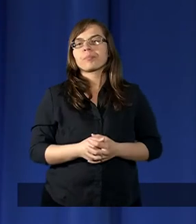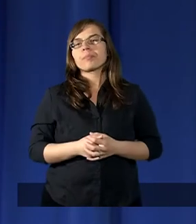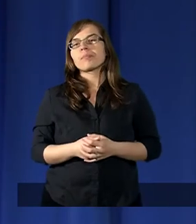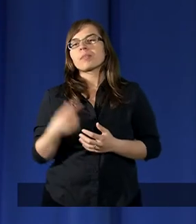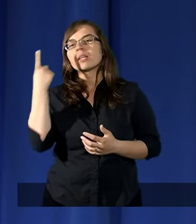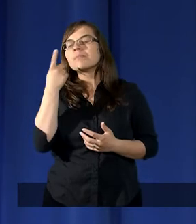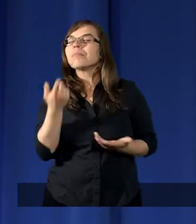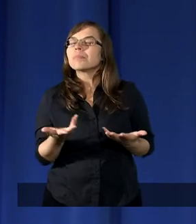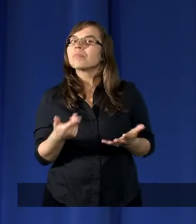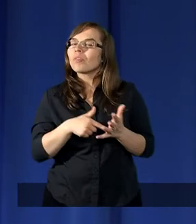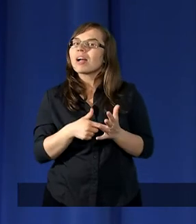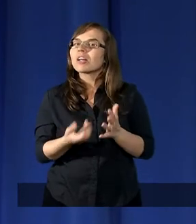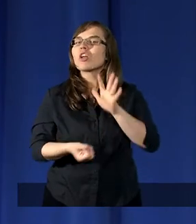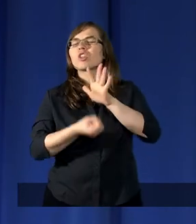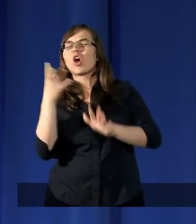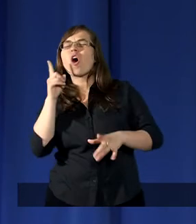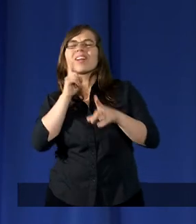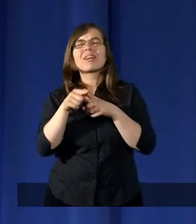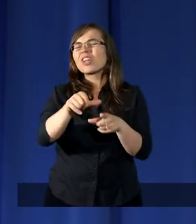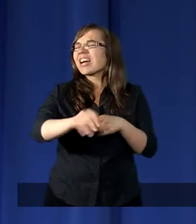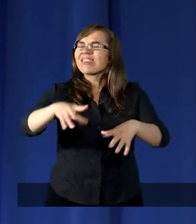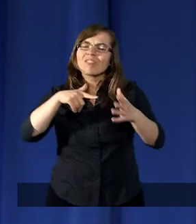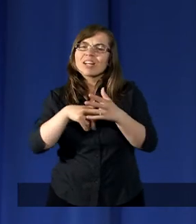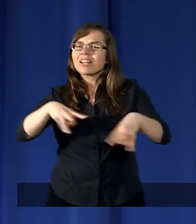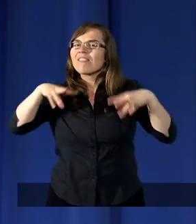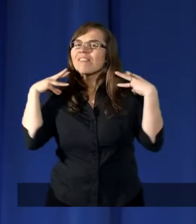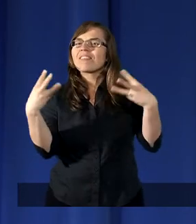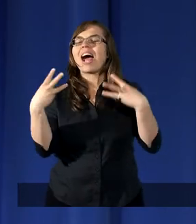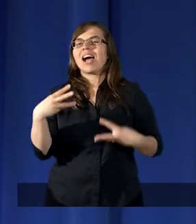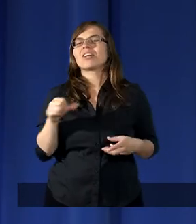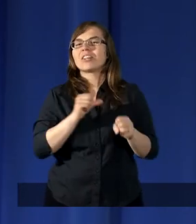Drodzy bracia i siostry, tak ważne jest